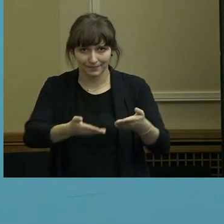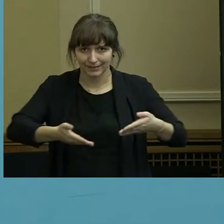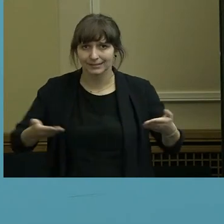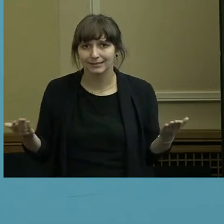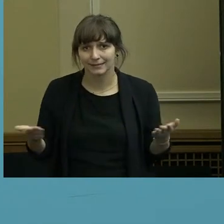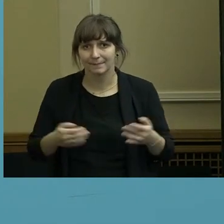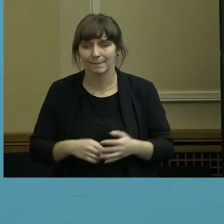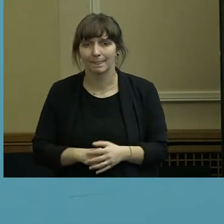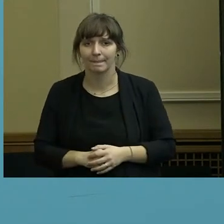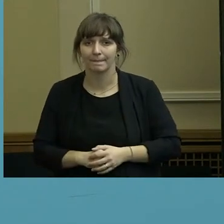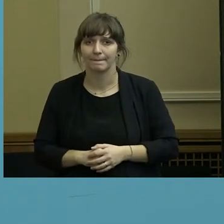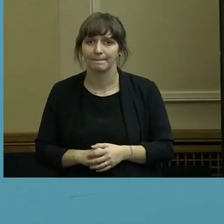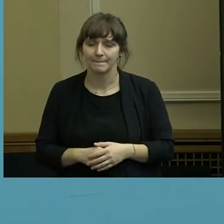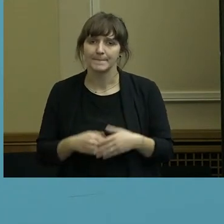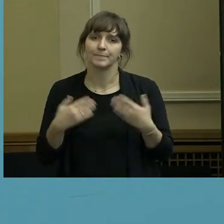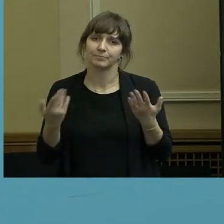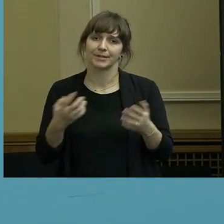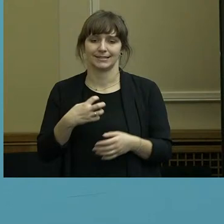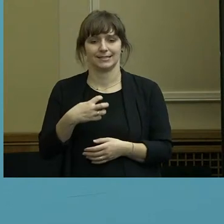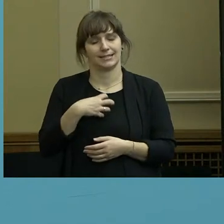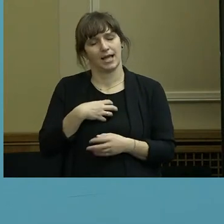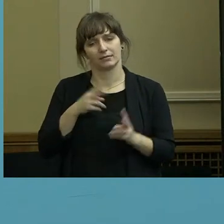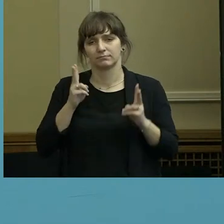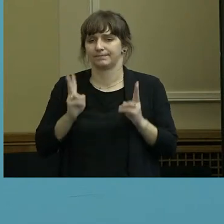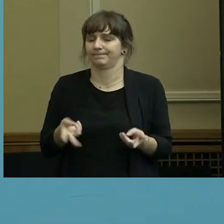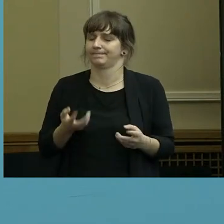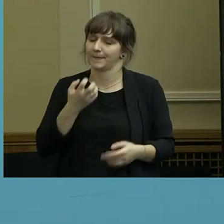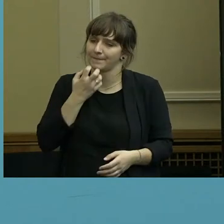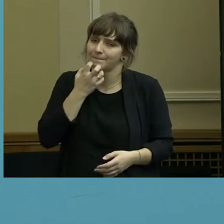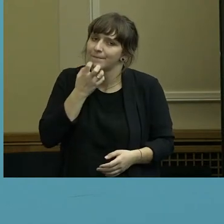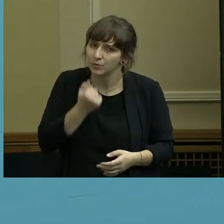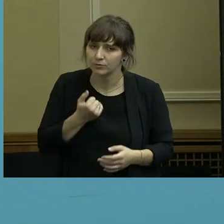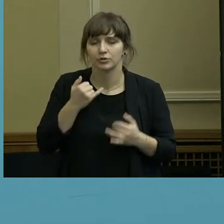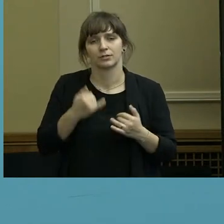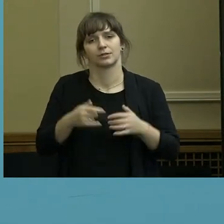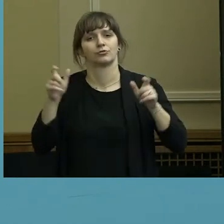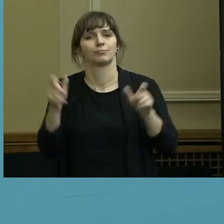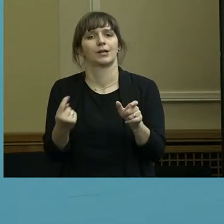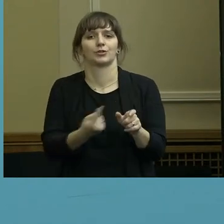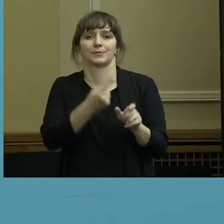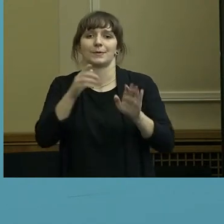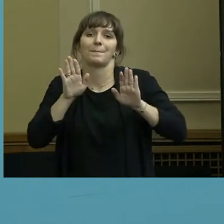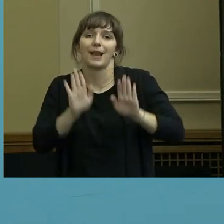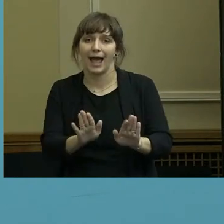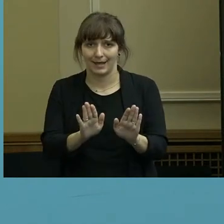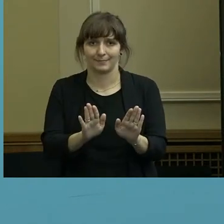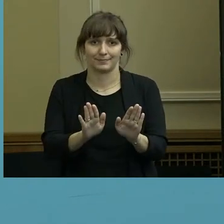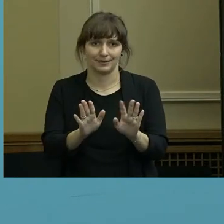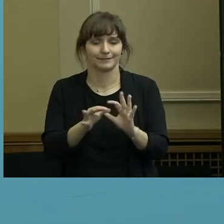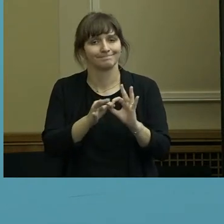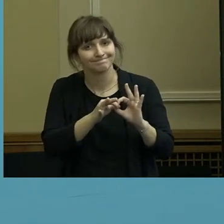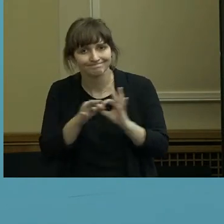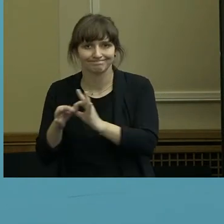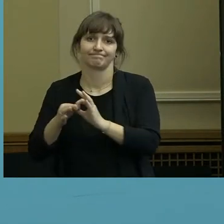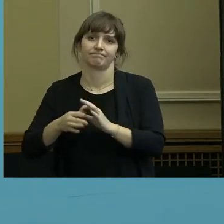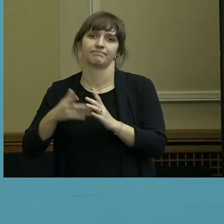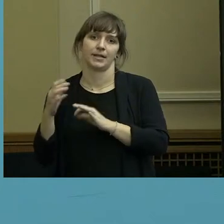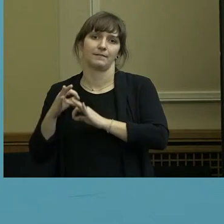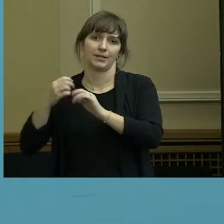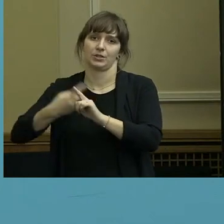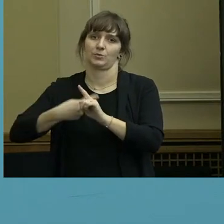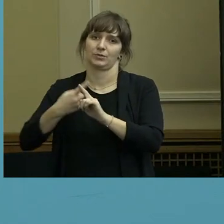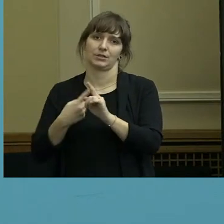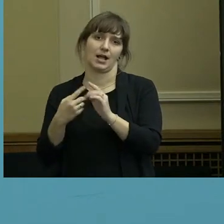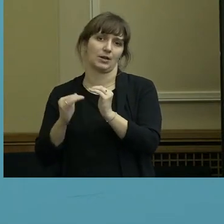der feste Wille des Senats, dass eine Sperrstunde bestehen soll, solange die Infektionsziffern in dieser Größenordnung sind.